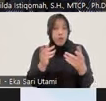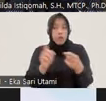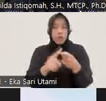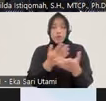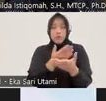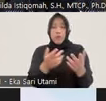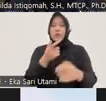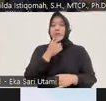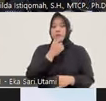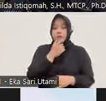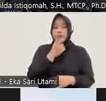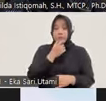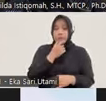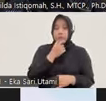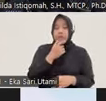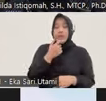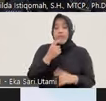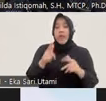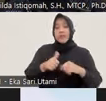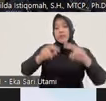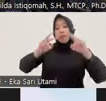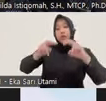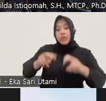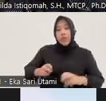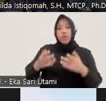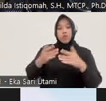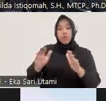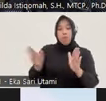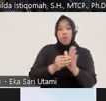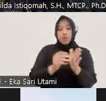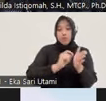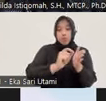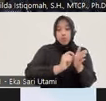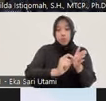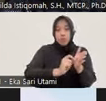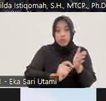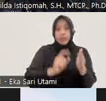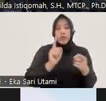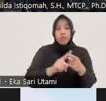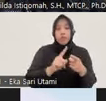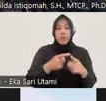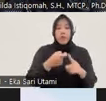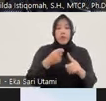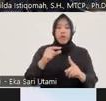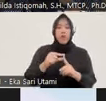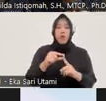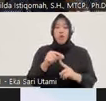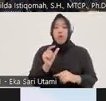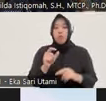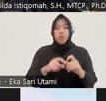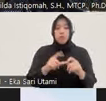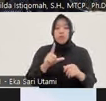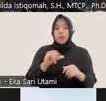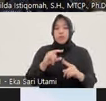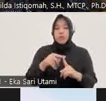memang terlepas dari hasil penelitian yang sudah ditulis oleh kawan-kawan dari Puslit Bang Polri tadi menurut saya